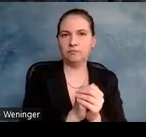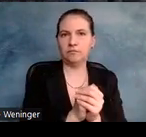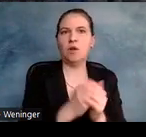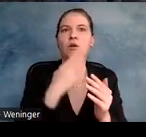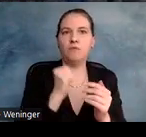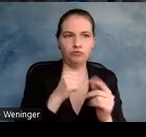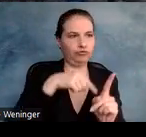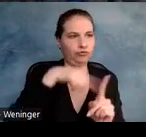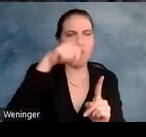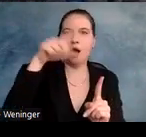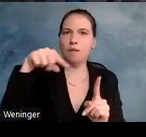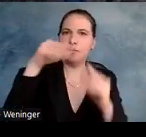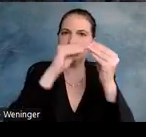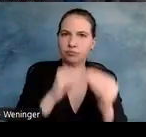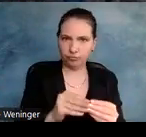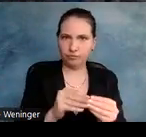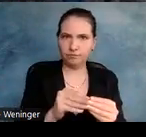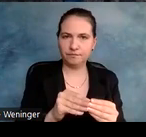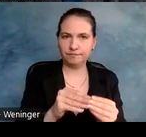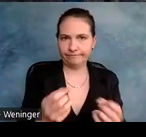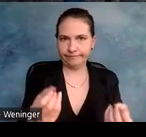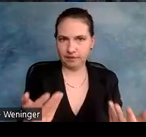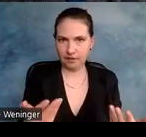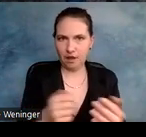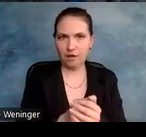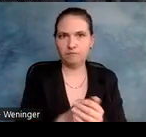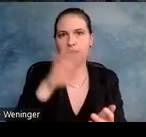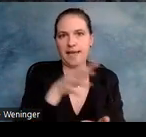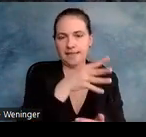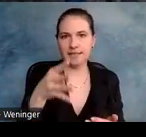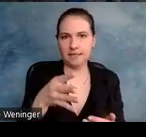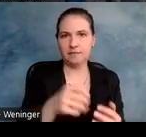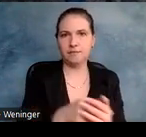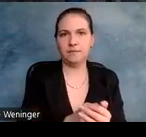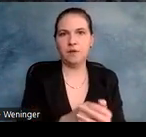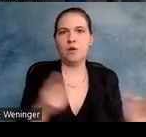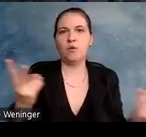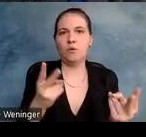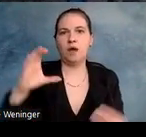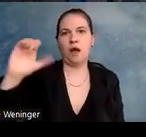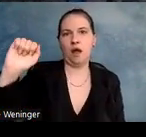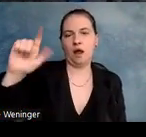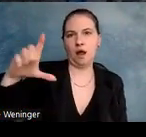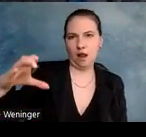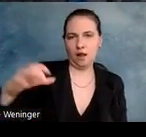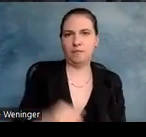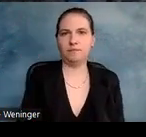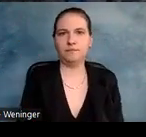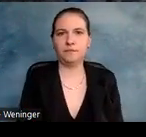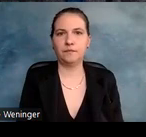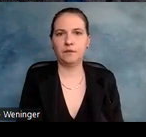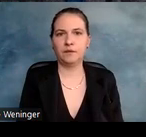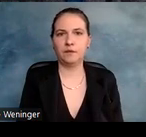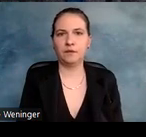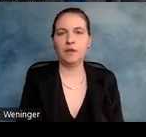Diagramme generieren. Und es ist klar, dann greift man zu Excel oder LibreOffice Calc. Fragen dazu sind